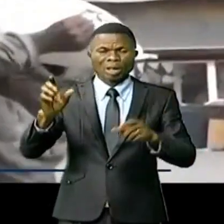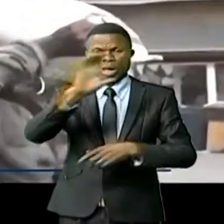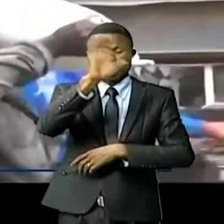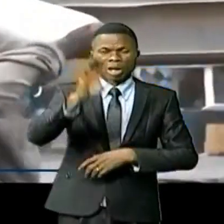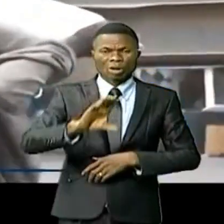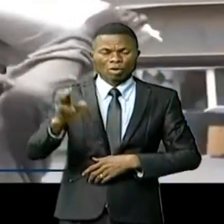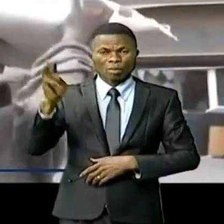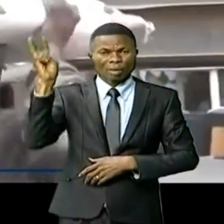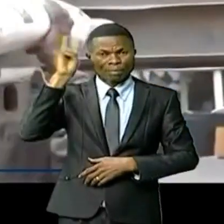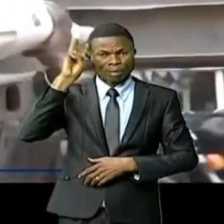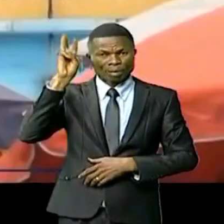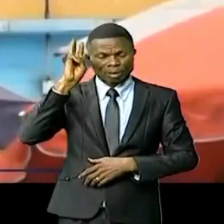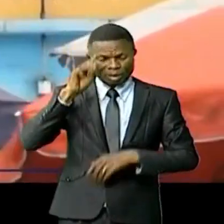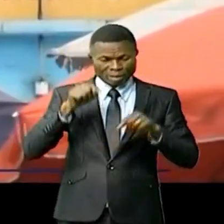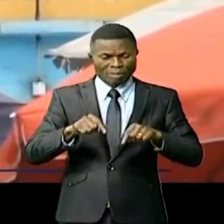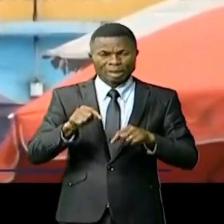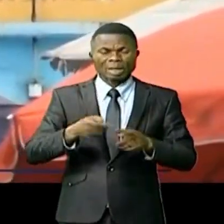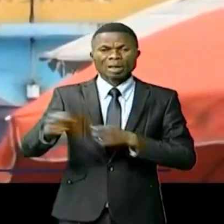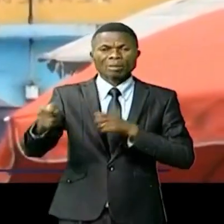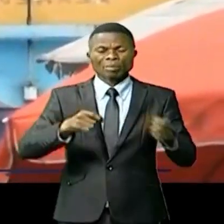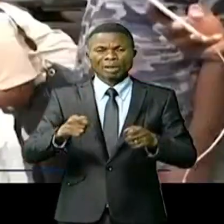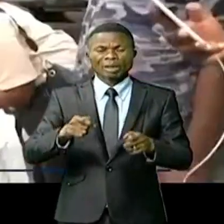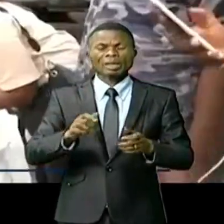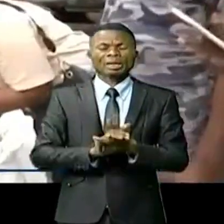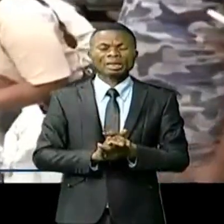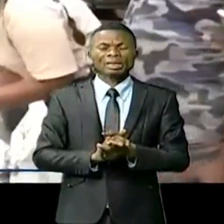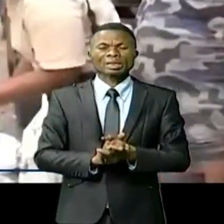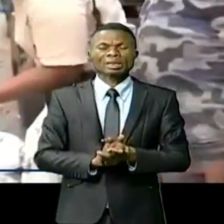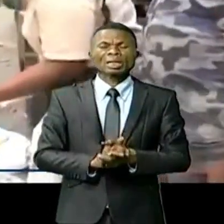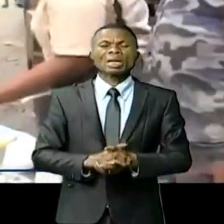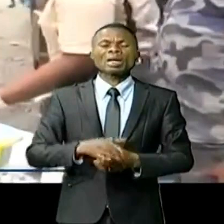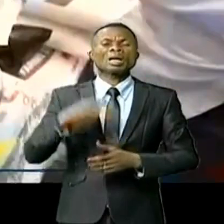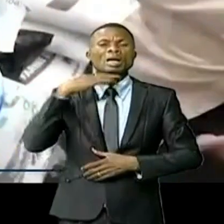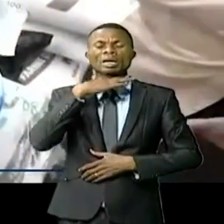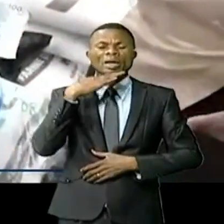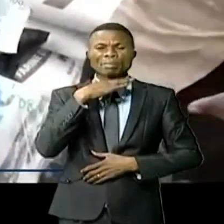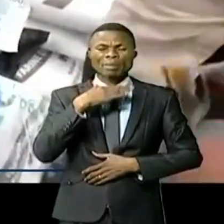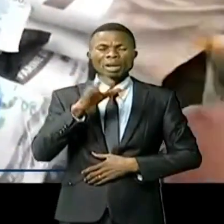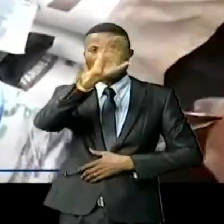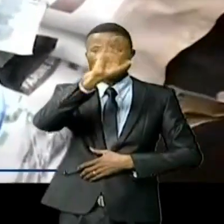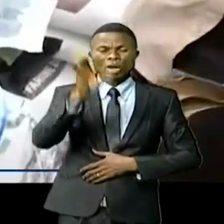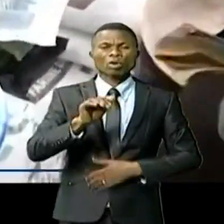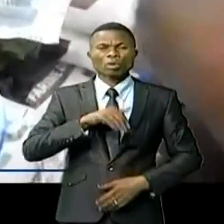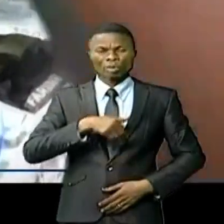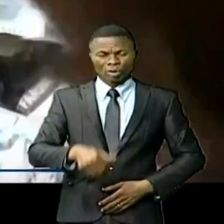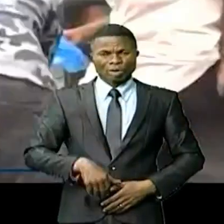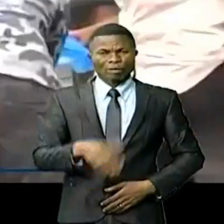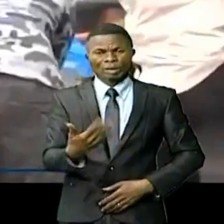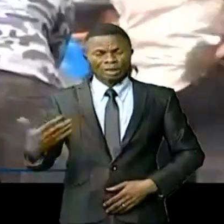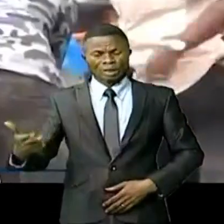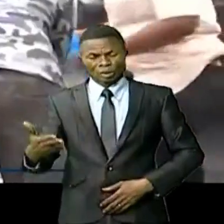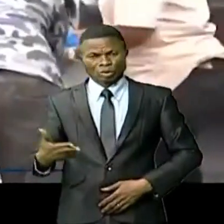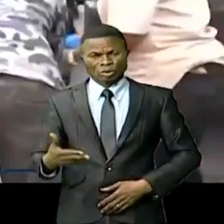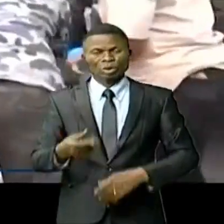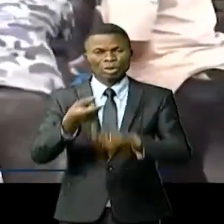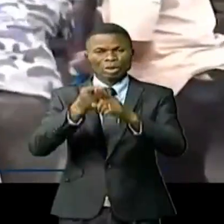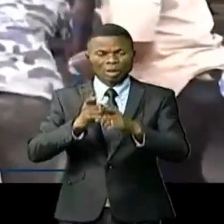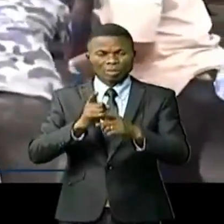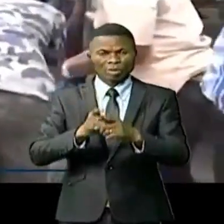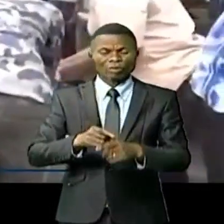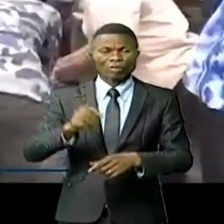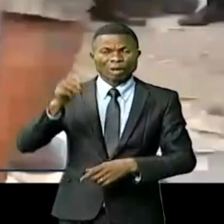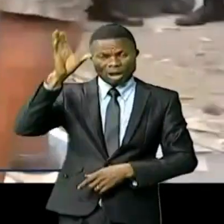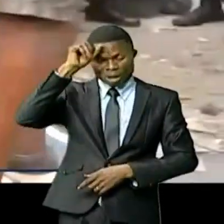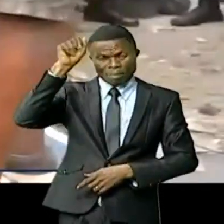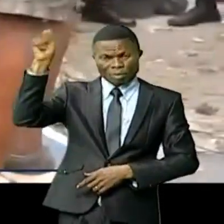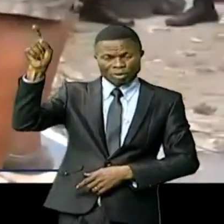c'est maintenant le tout du marché Gambela dans la comédie qu'est-ce à vous de bénéficier de la vente publique des produits agricoles récoltés à Mongata et